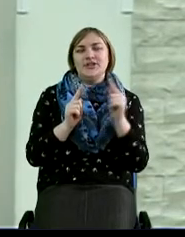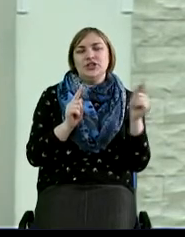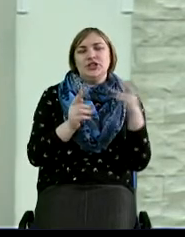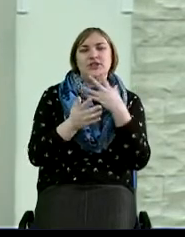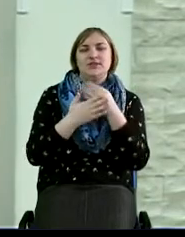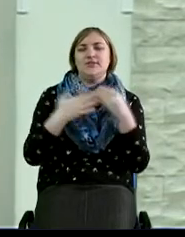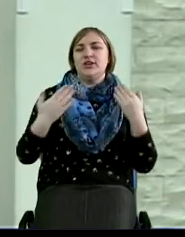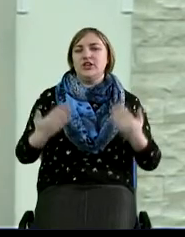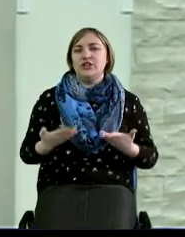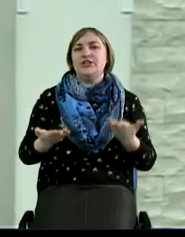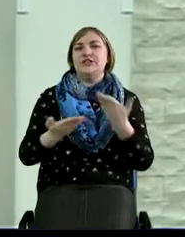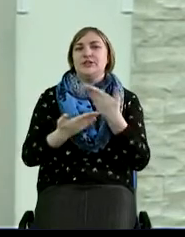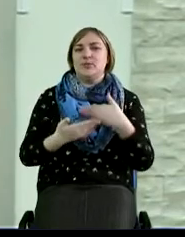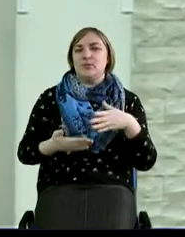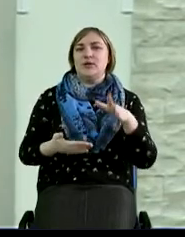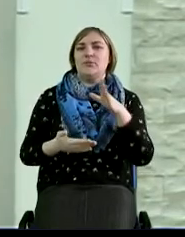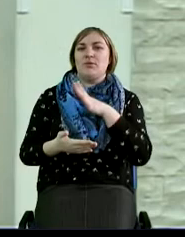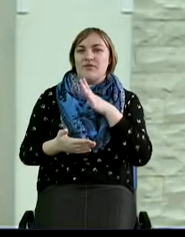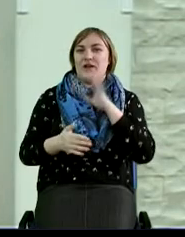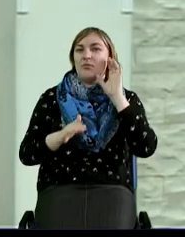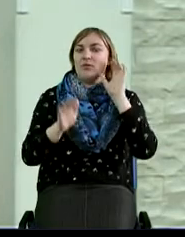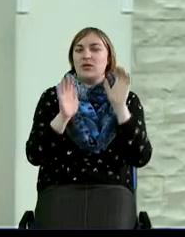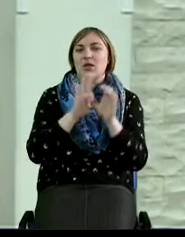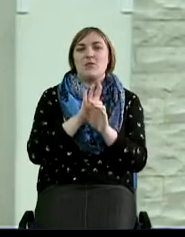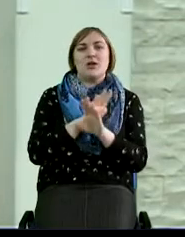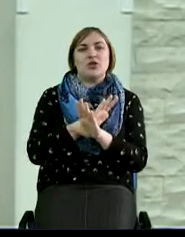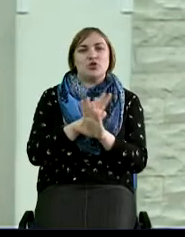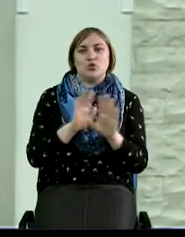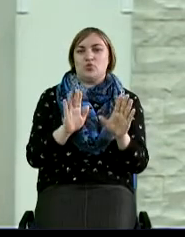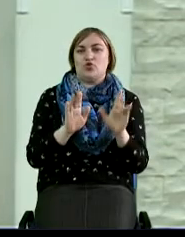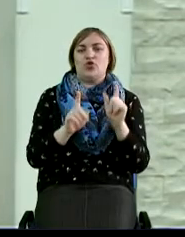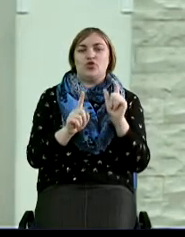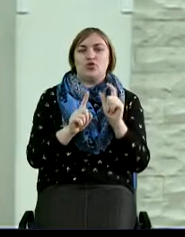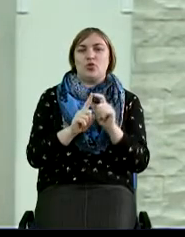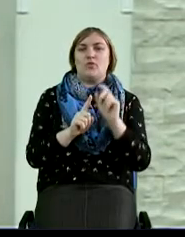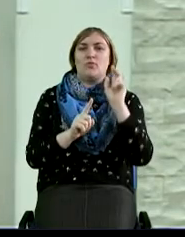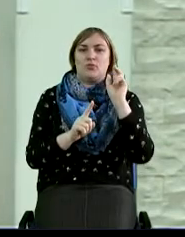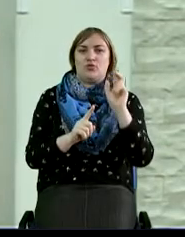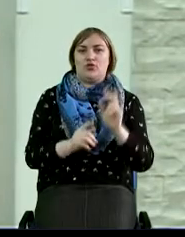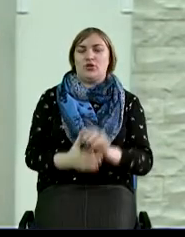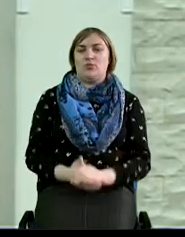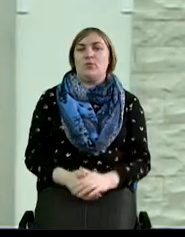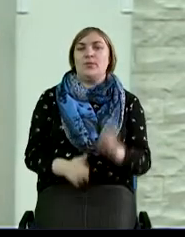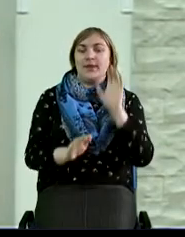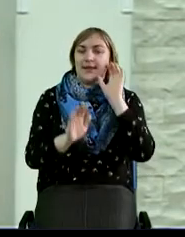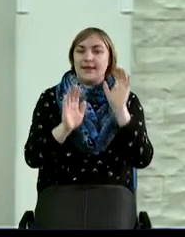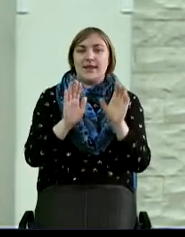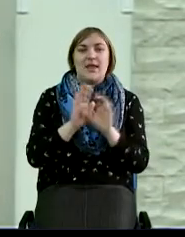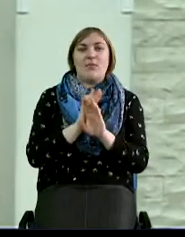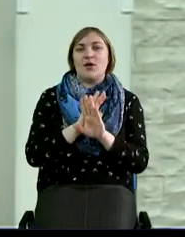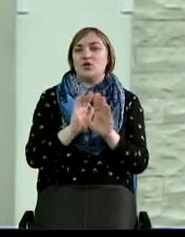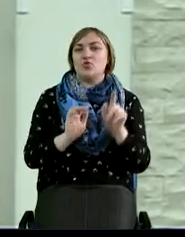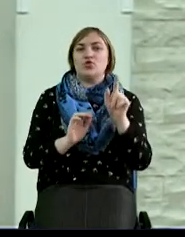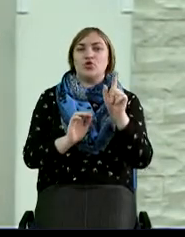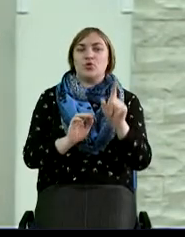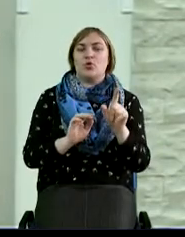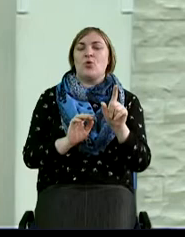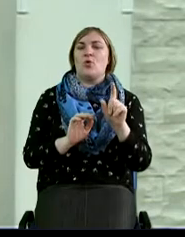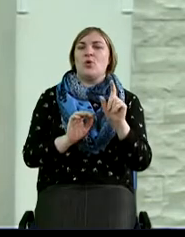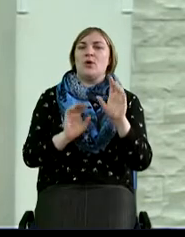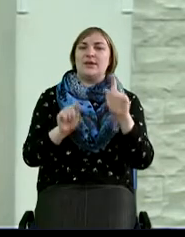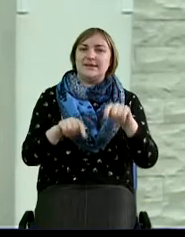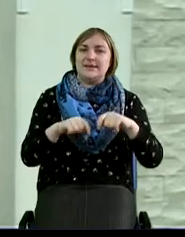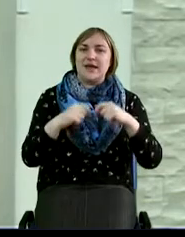жизни мы бываем непослушны Слову Божьему, непослушны именно той заповеди Божией,